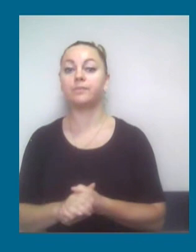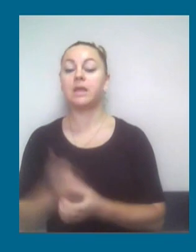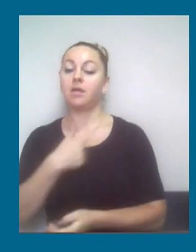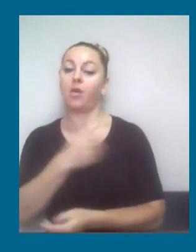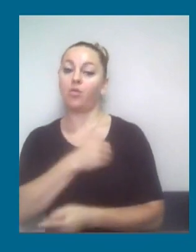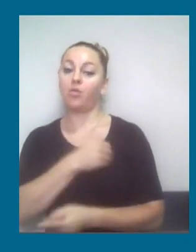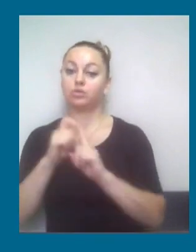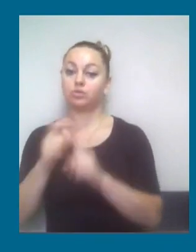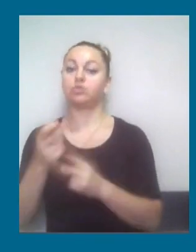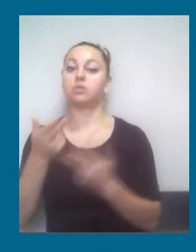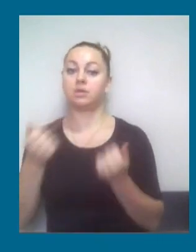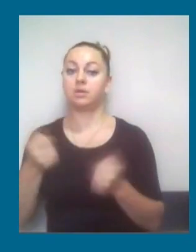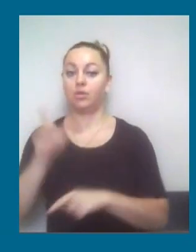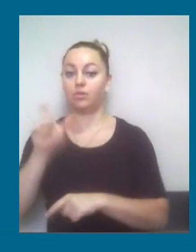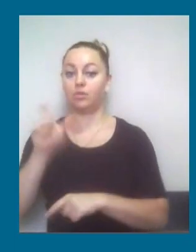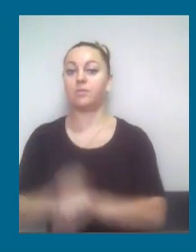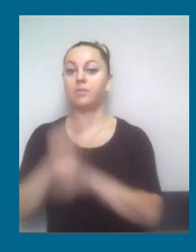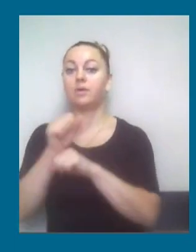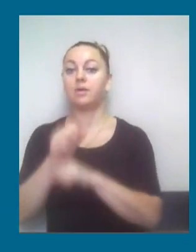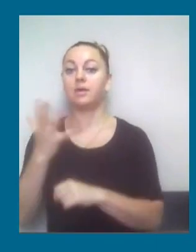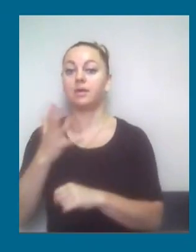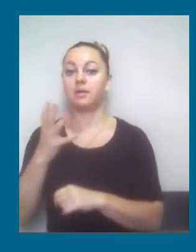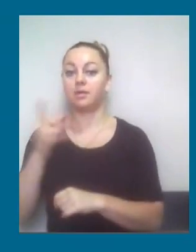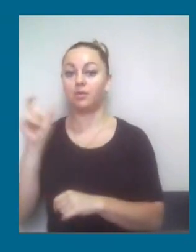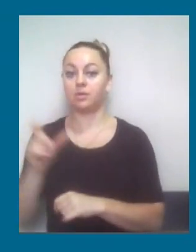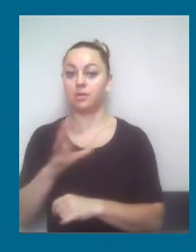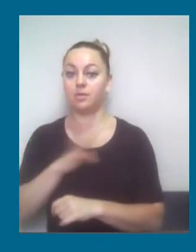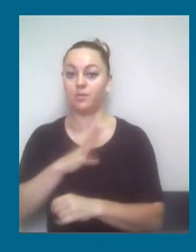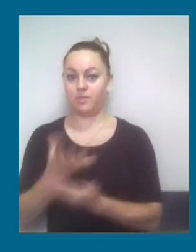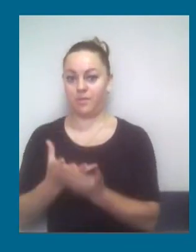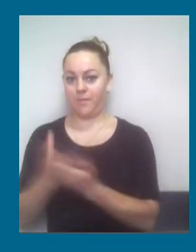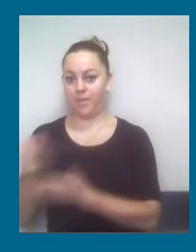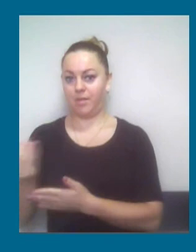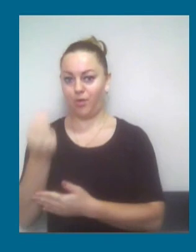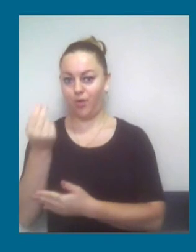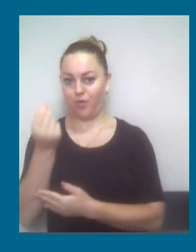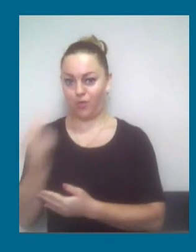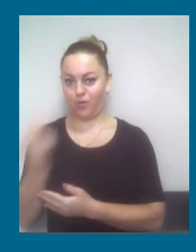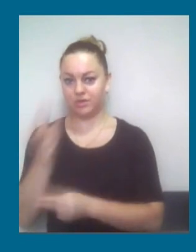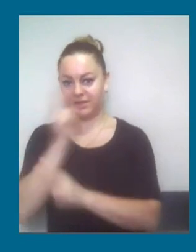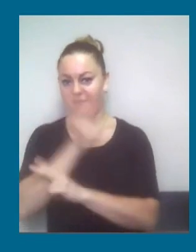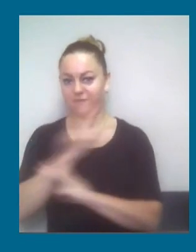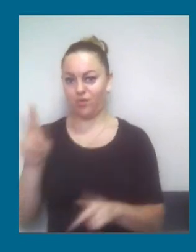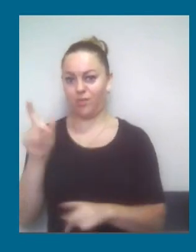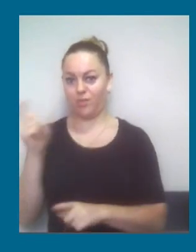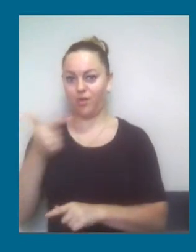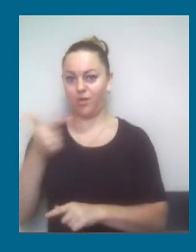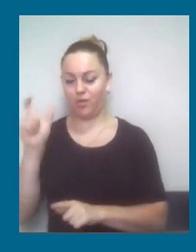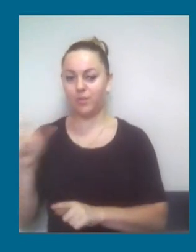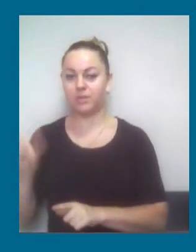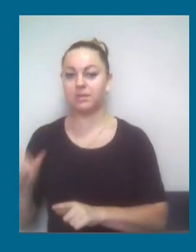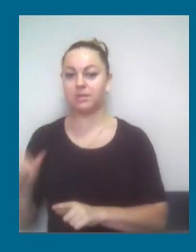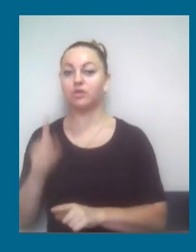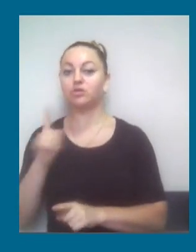дорогу особи, яким, мабуть, сплачували якісь гроші невідомими нам особами, тому що мешканців